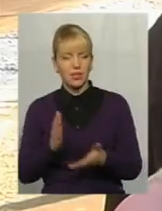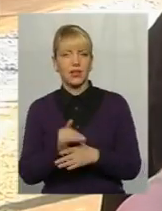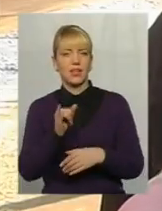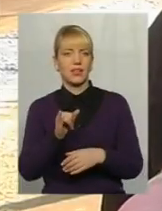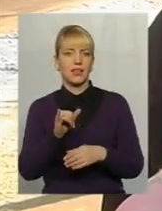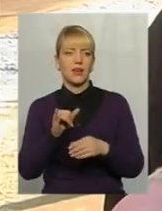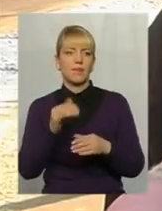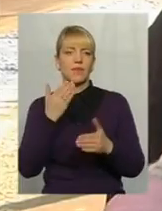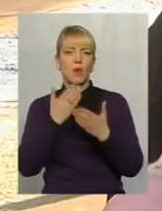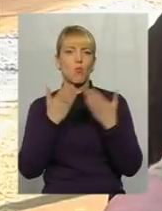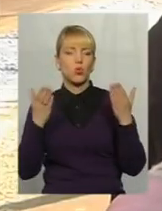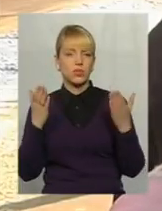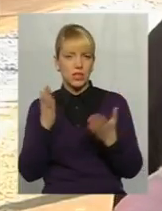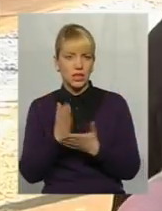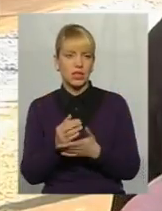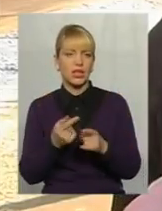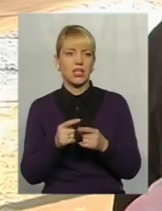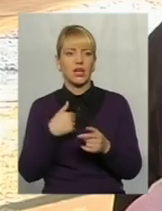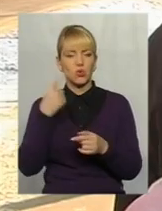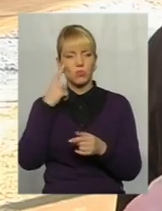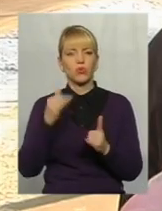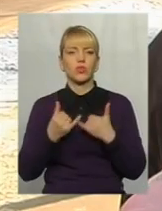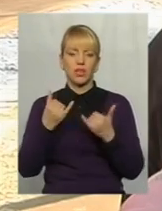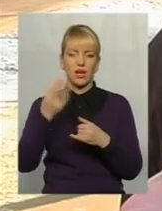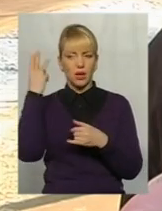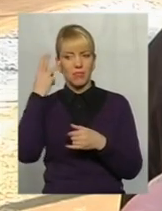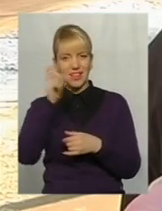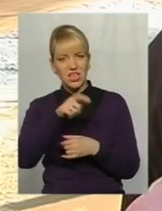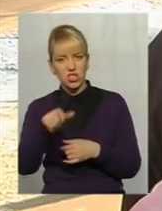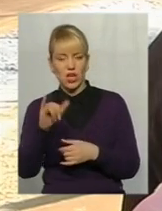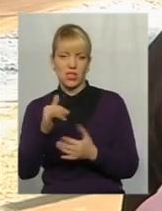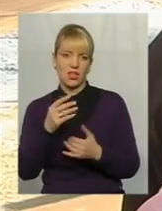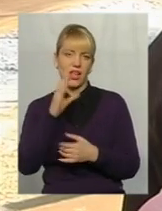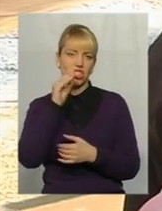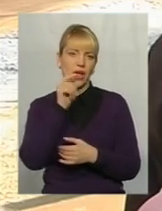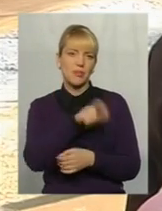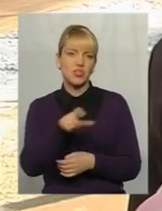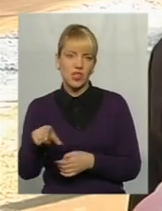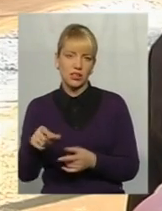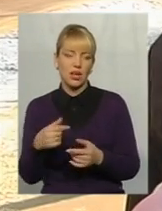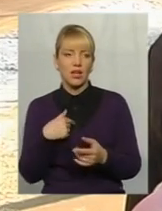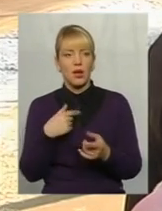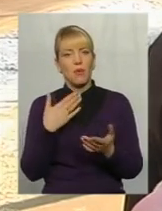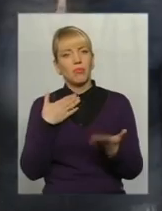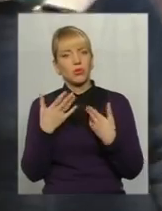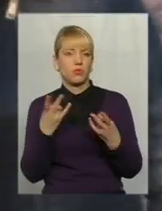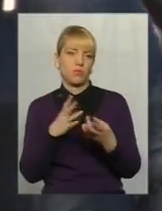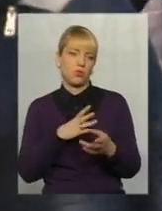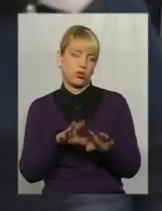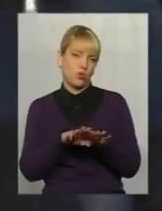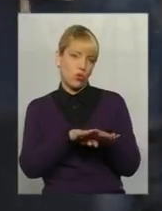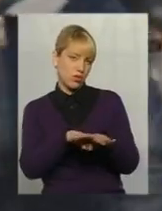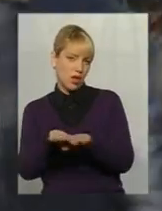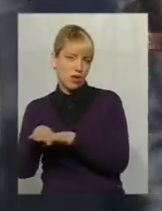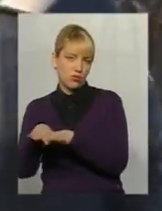Я так думаю, що і для хмельничан, і для шепетівчан, і для інших міст підхід має бути однаковий. Чимало